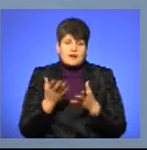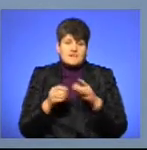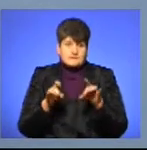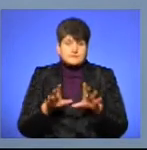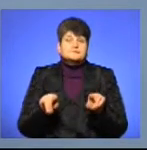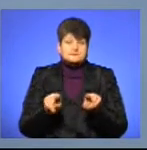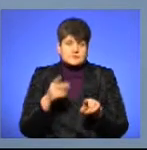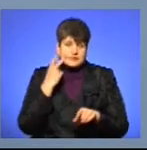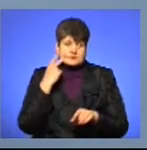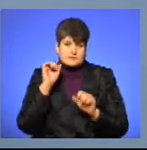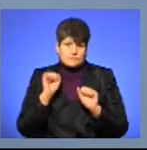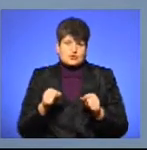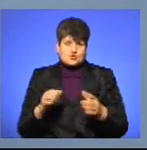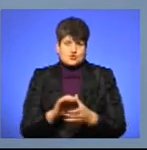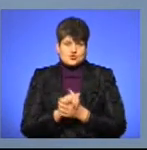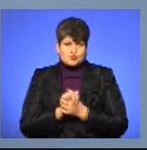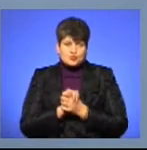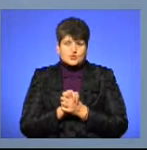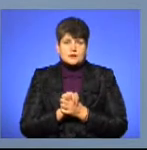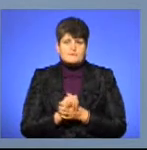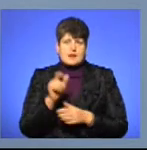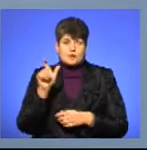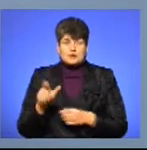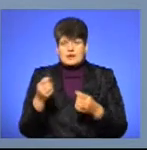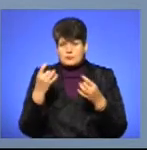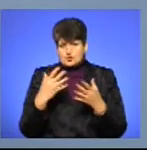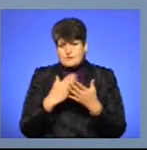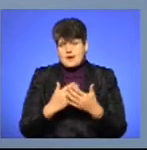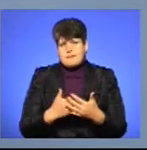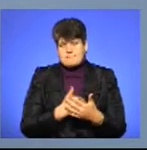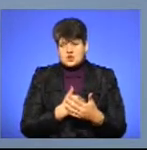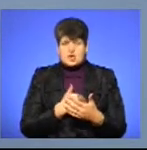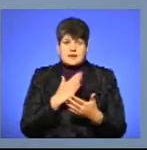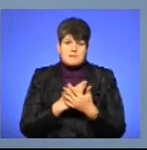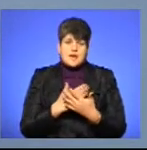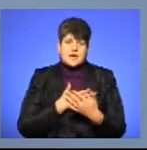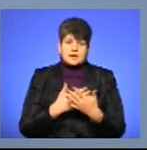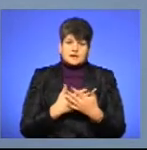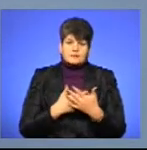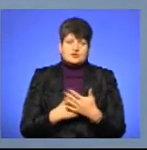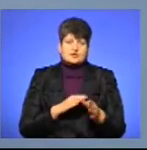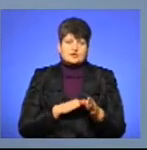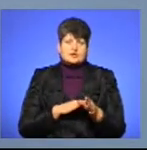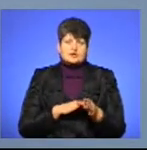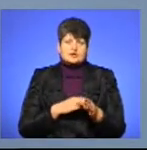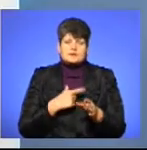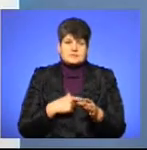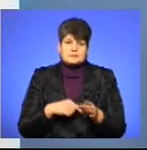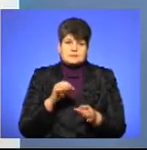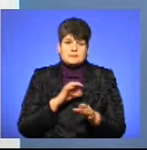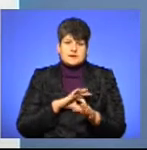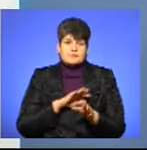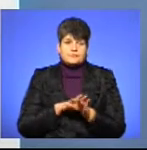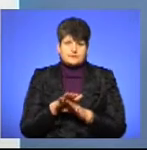є. Якщо ми дружно, або просто людина має бажання і має активність для того, щоб зреалізувати себе. Так, а ваші